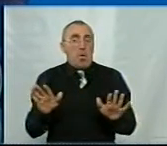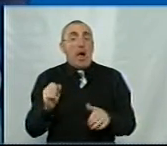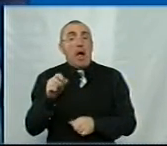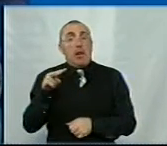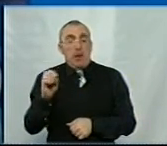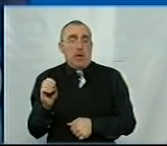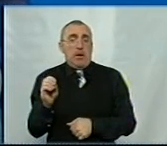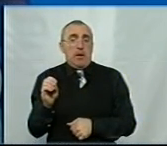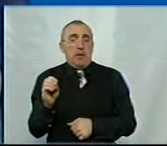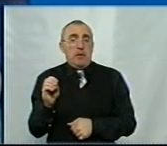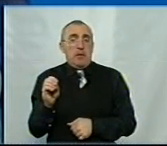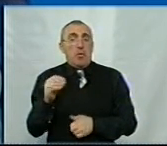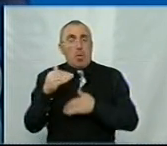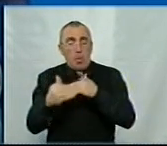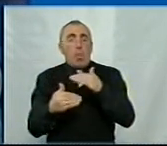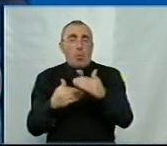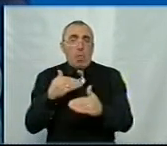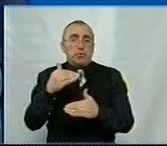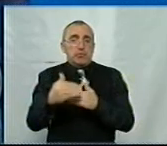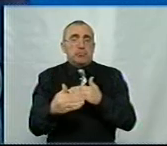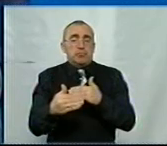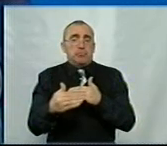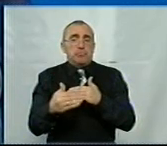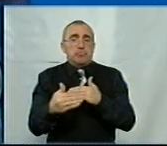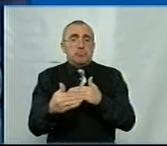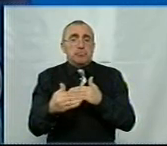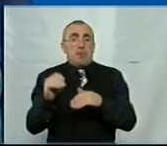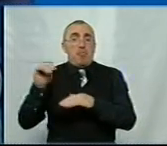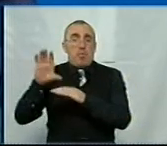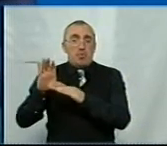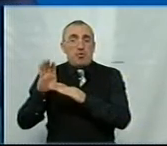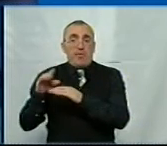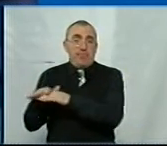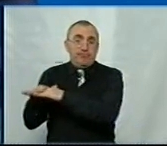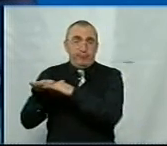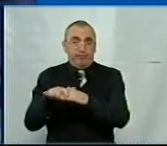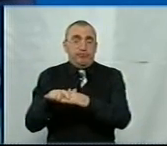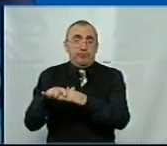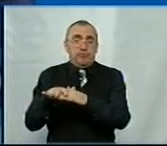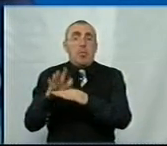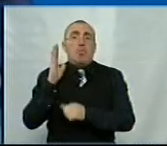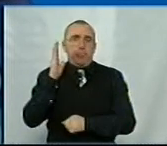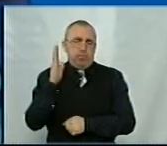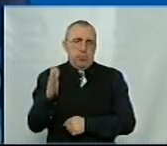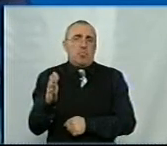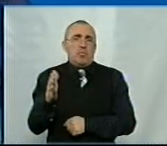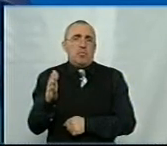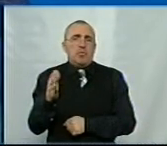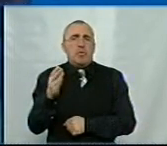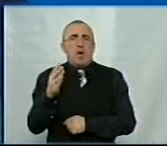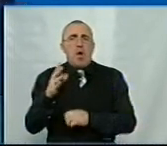крок за кроком бюджетні надходження будуть і